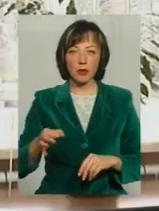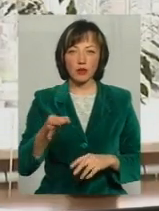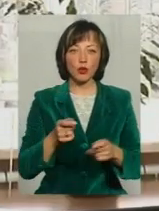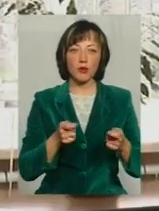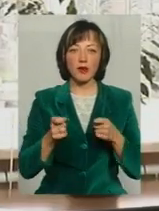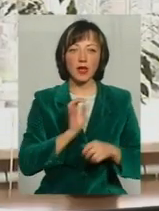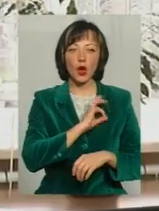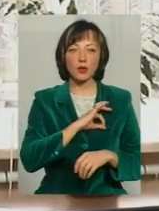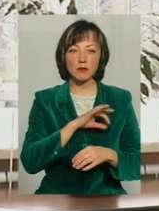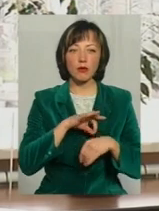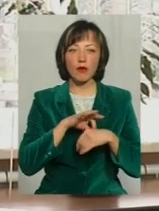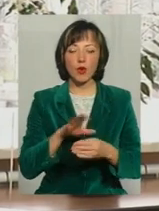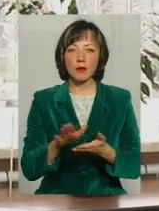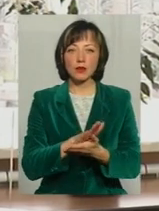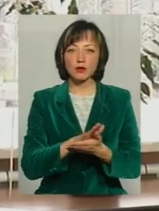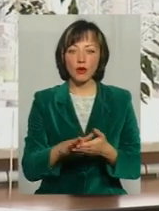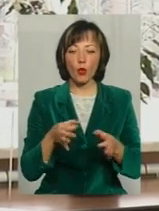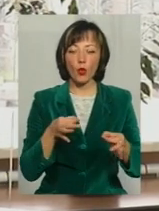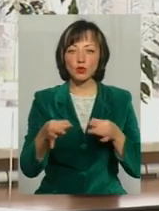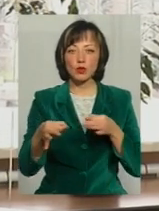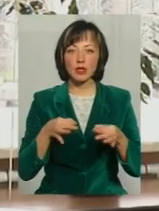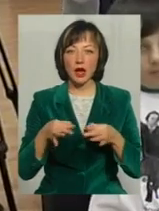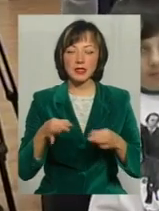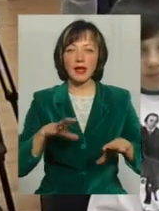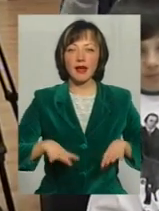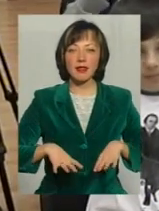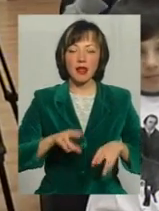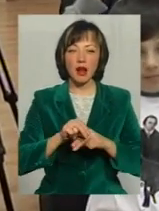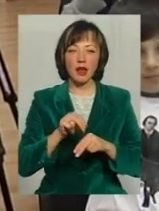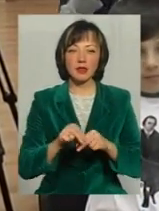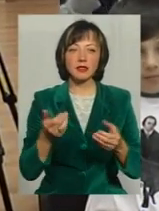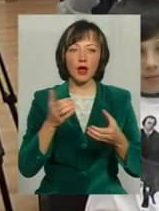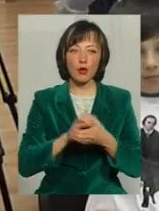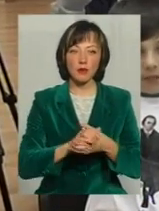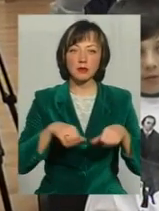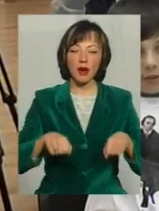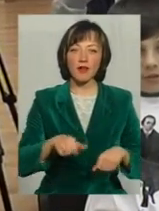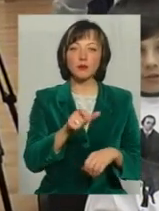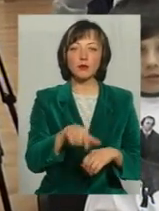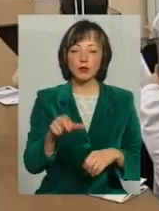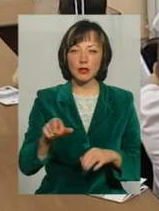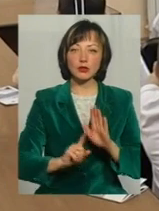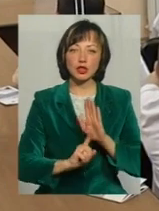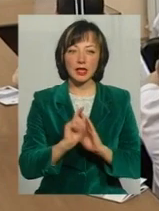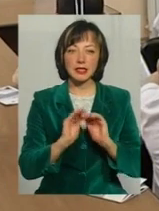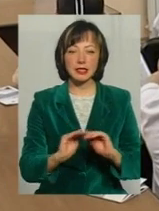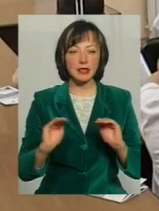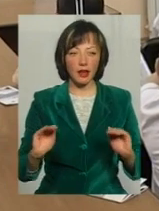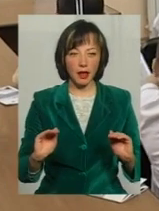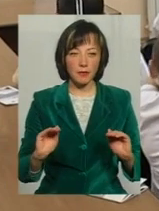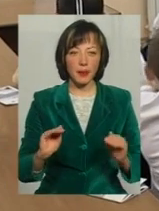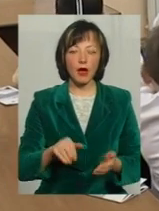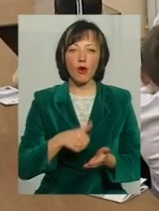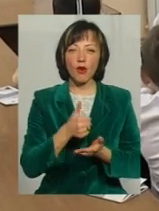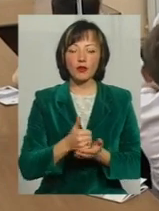управління юстиції проводять безкоштовні консультації та тренінги Знайомство з правами людини почали з найменших – дітей У